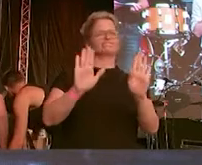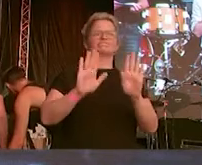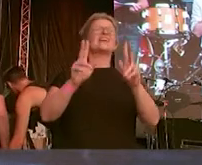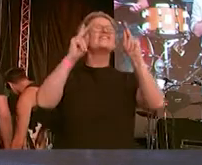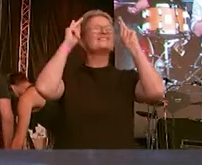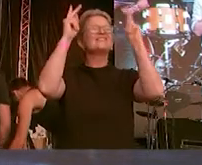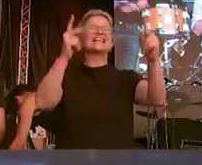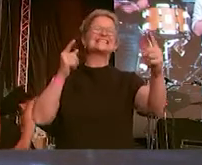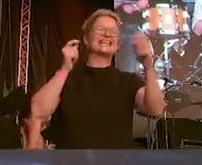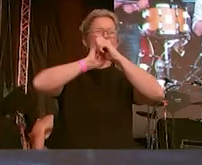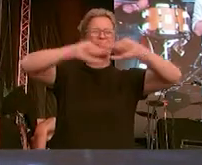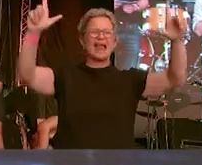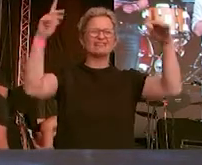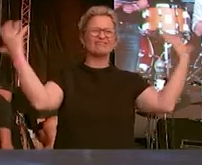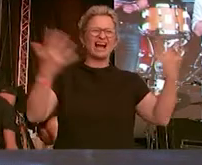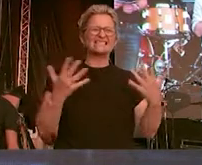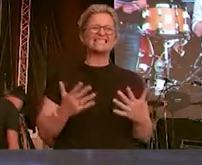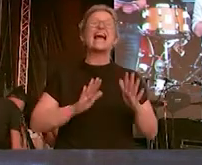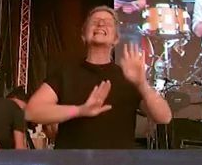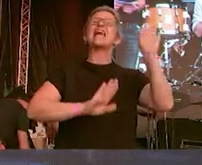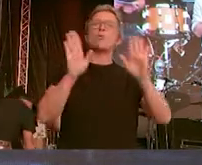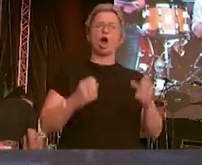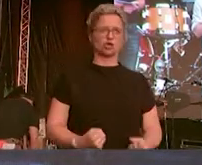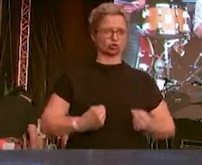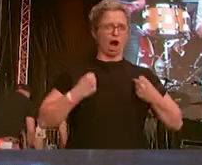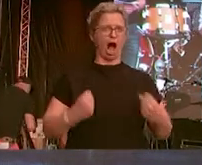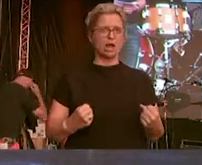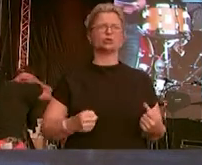Menschenwürde und es ist eine Frage der demokratischen Haltung.